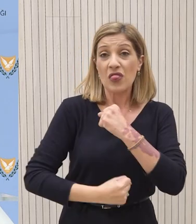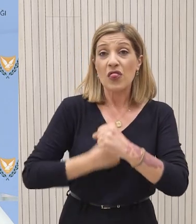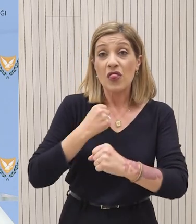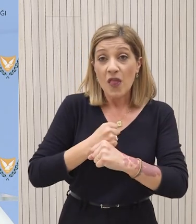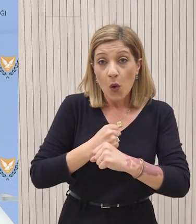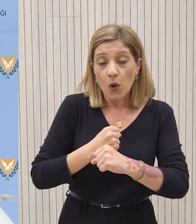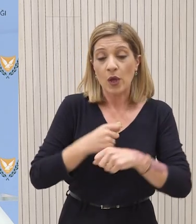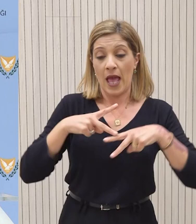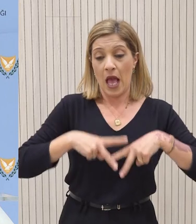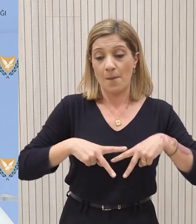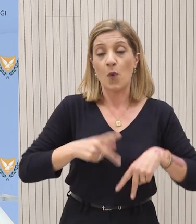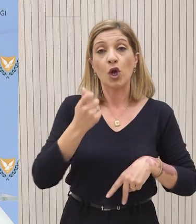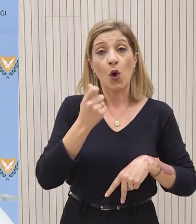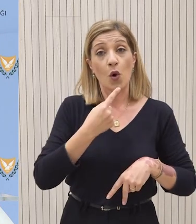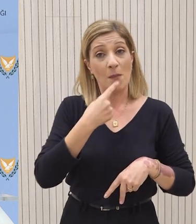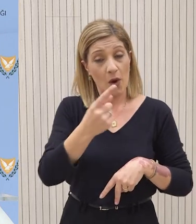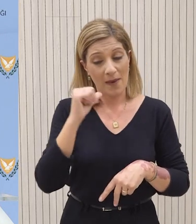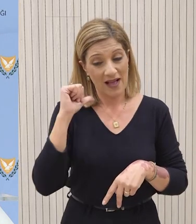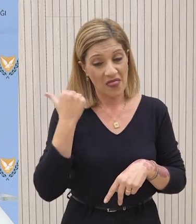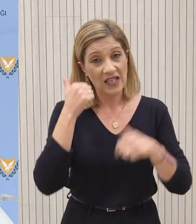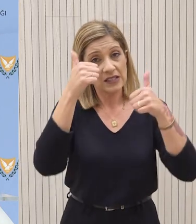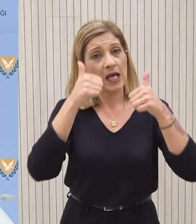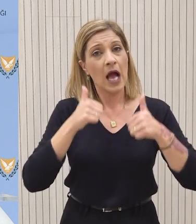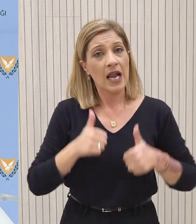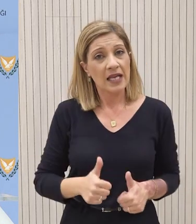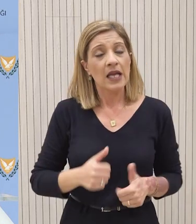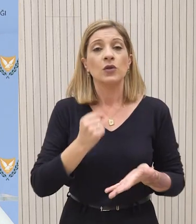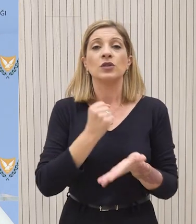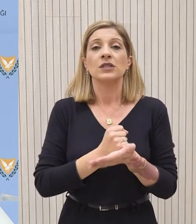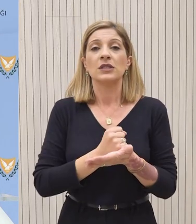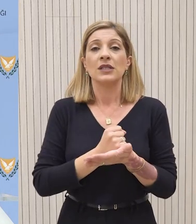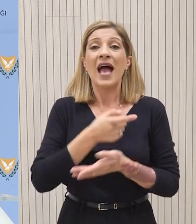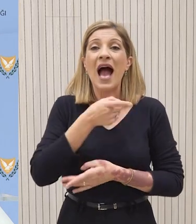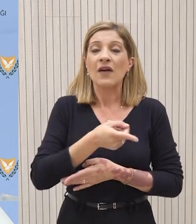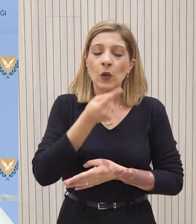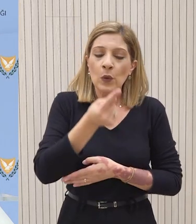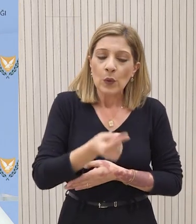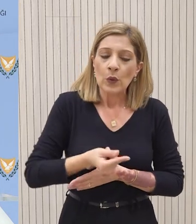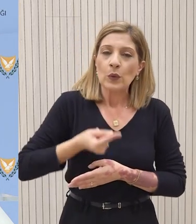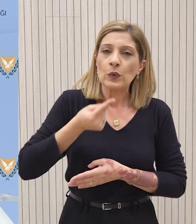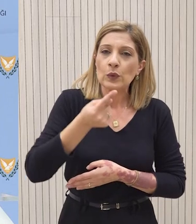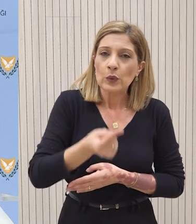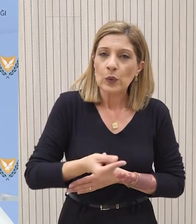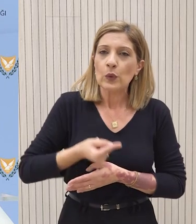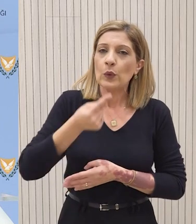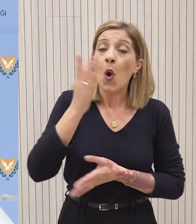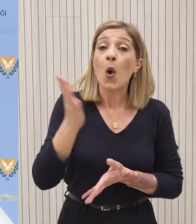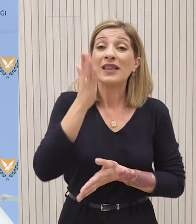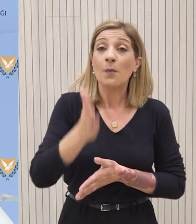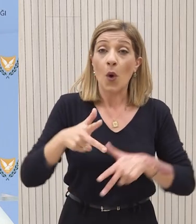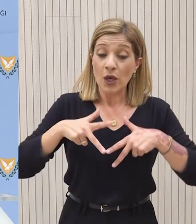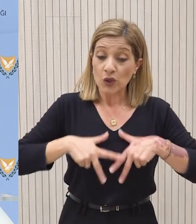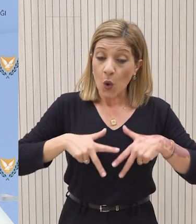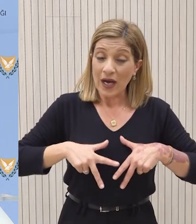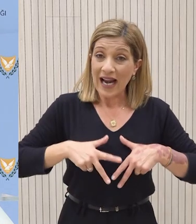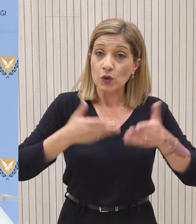σωστά και το Υπουργείο Οικονομικών έχει επισημάνει χθες, με σχετική του ανακοίνωση, έγινεται στο πλαίσιο των δημοσιονομικών δυνατοτήτων του